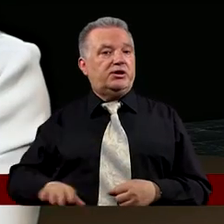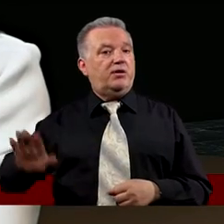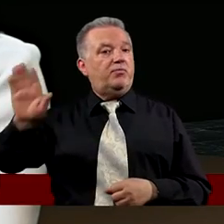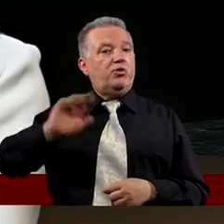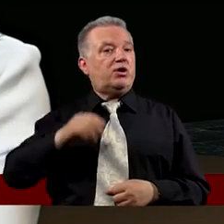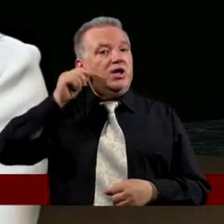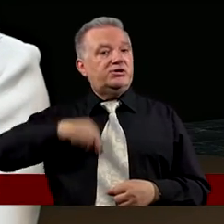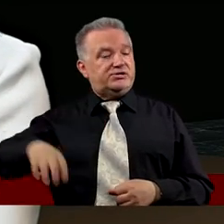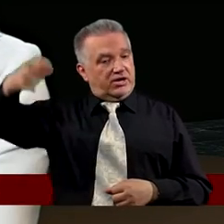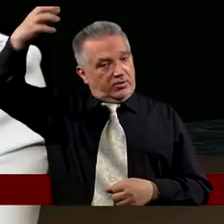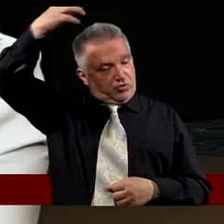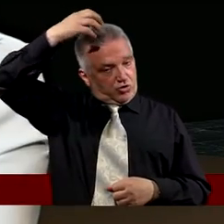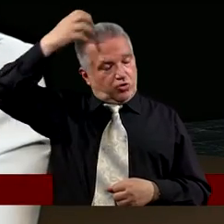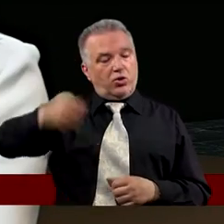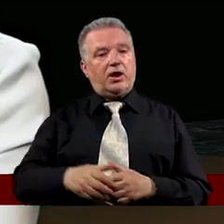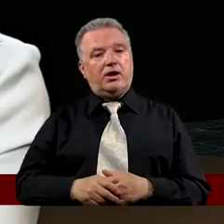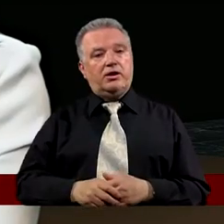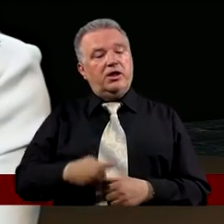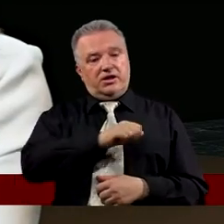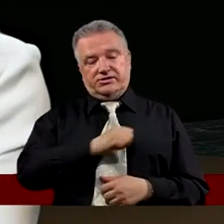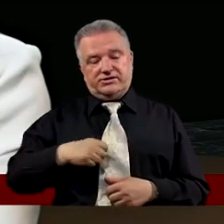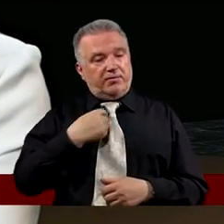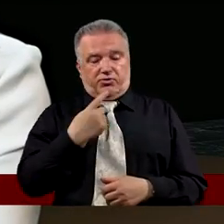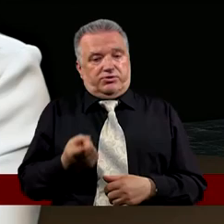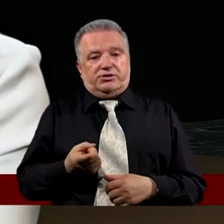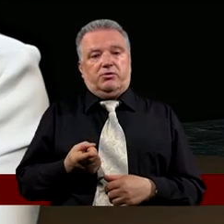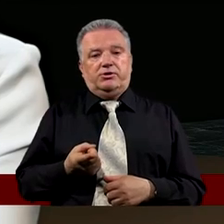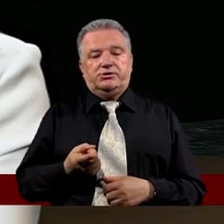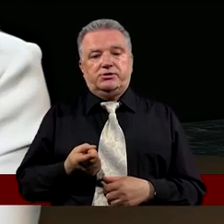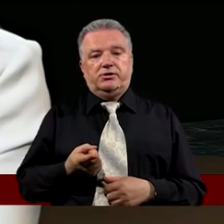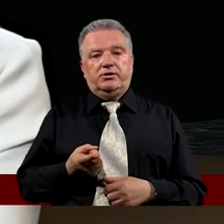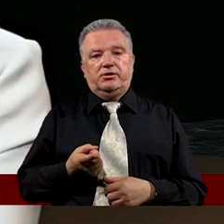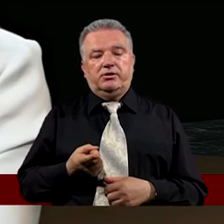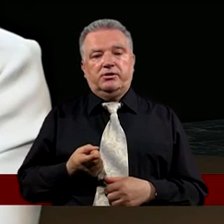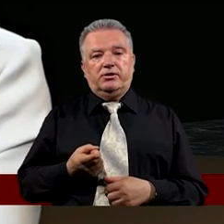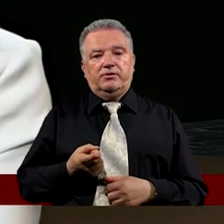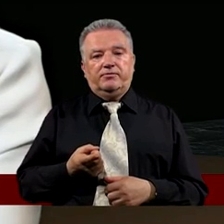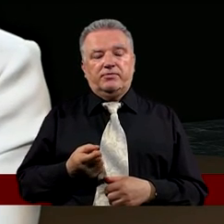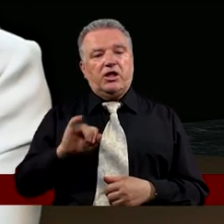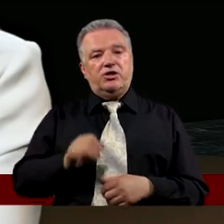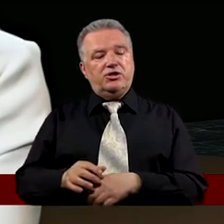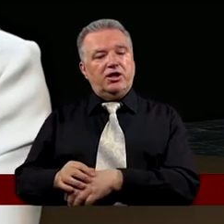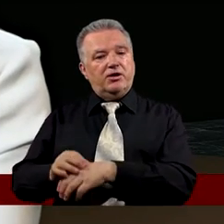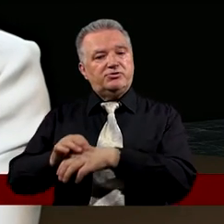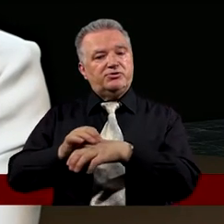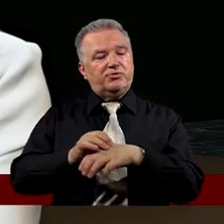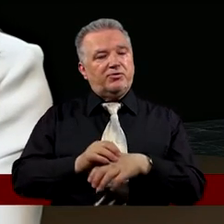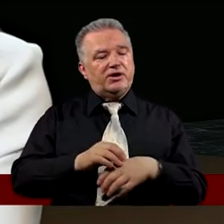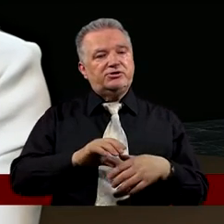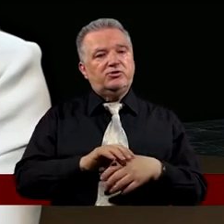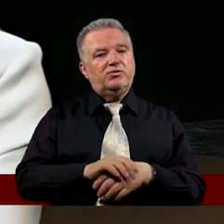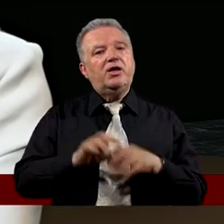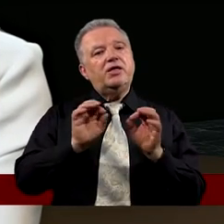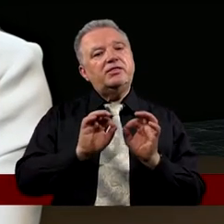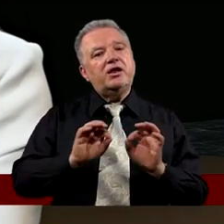Boga Synem królewskim Jestem Bogiem Piotrze, tak? Sam powiedziałeś I przeprowadził go w bardzo taktowny